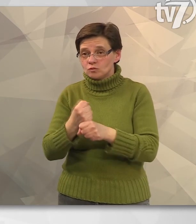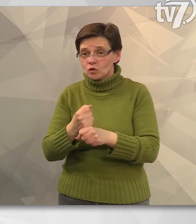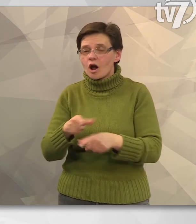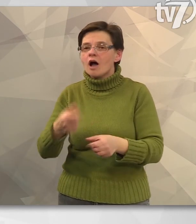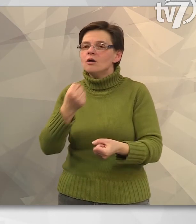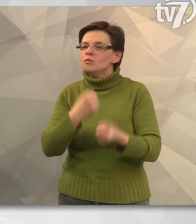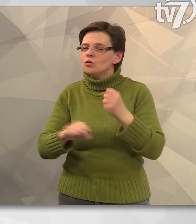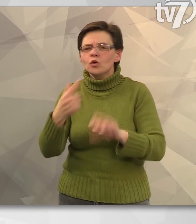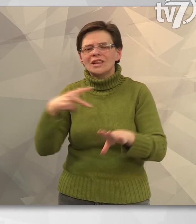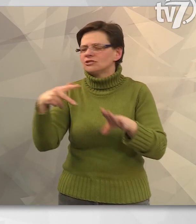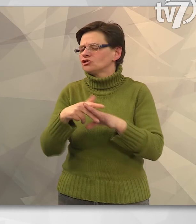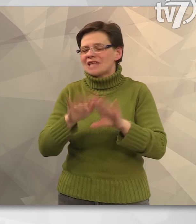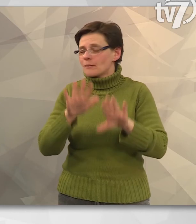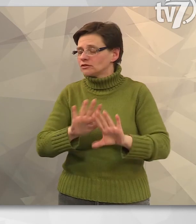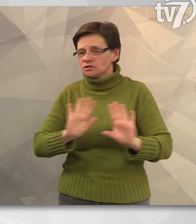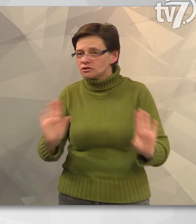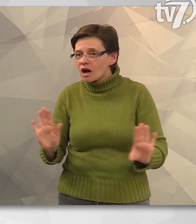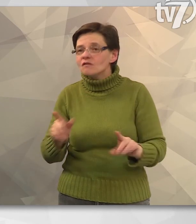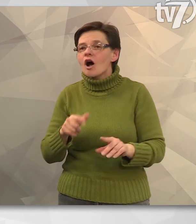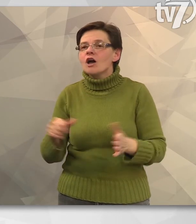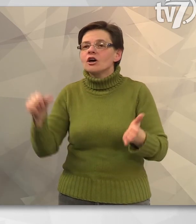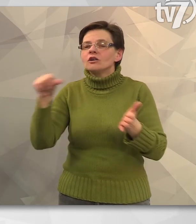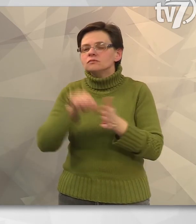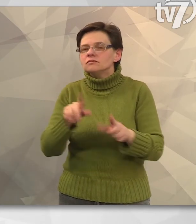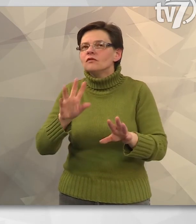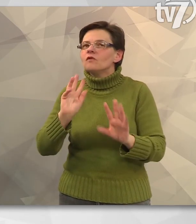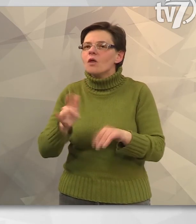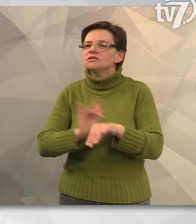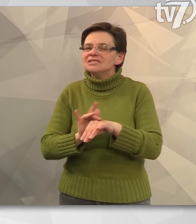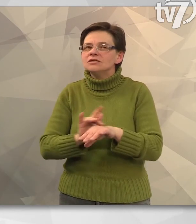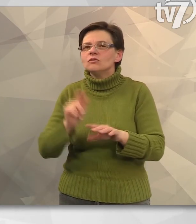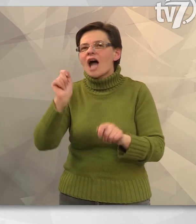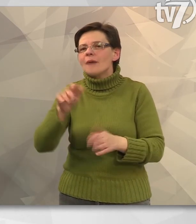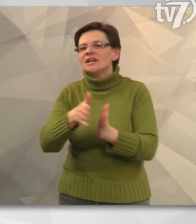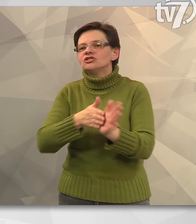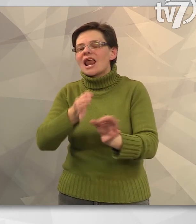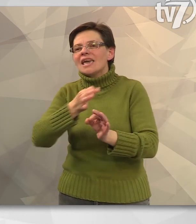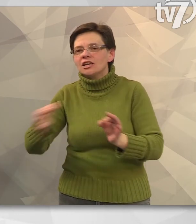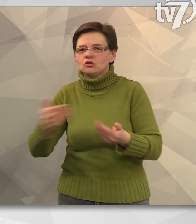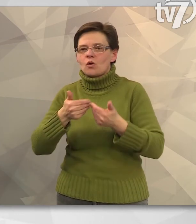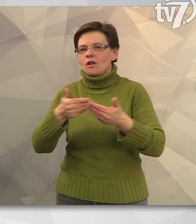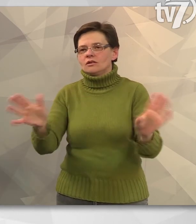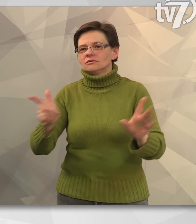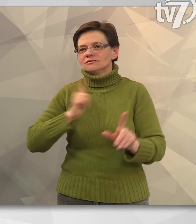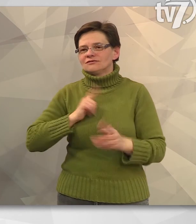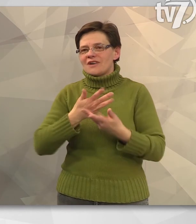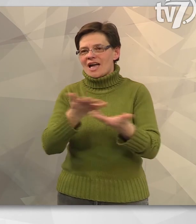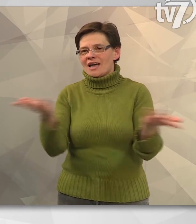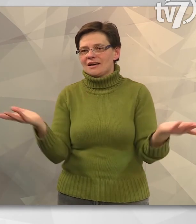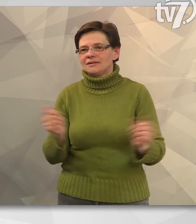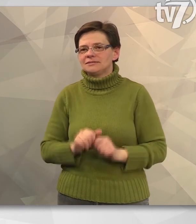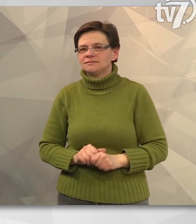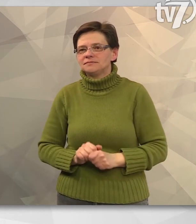munkálatok a pályák működését nem zavarják. A teniszcentrum előreláthatólag április elejétől várja a